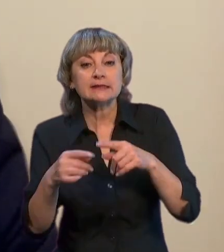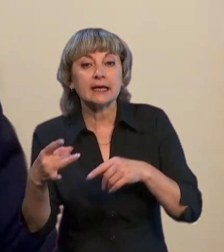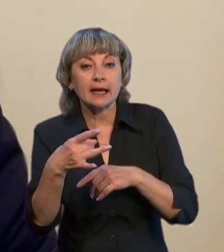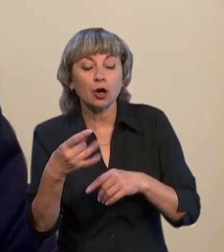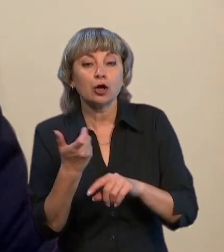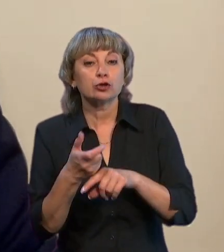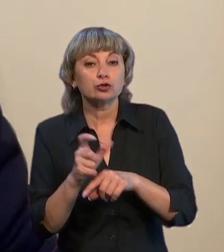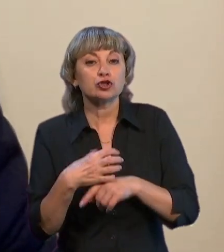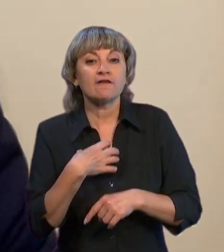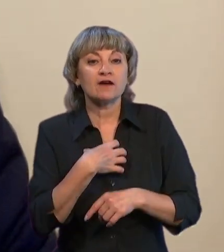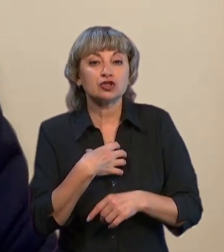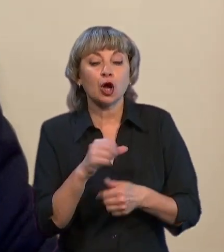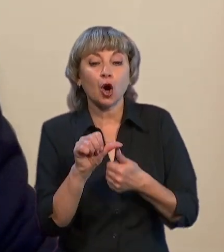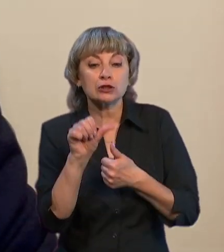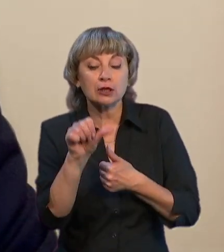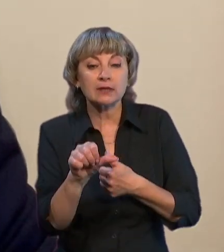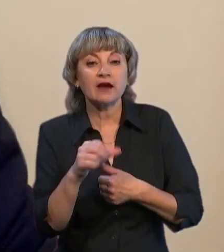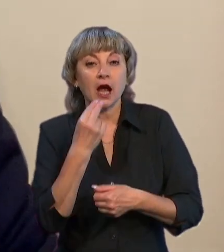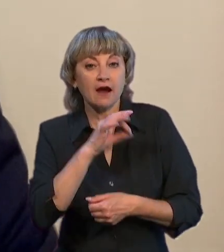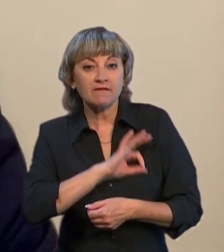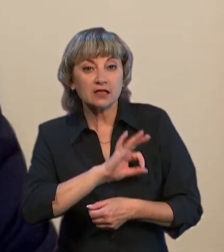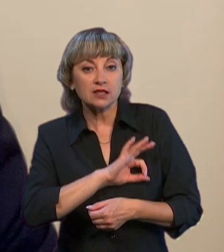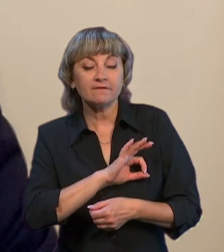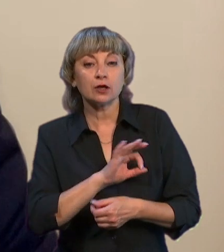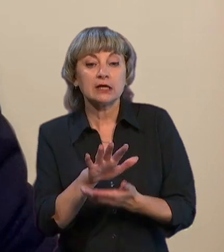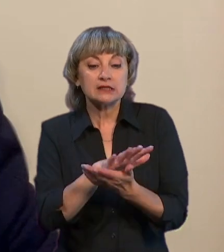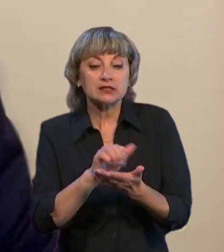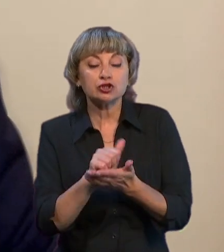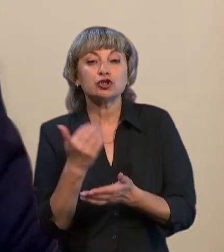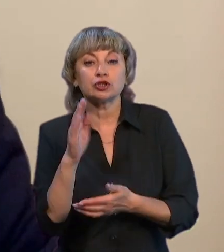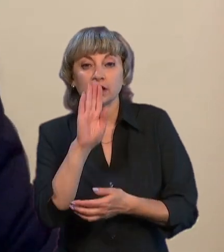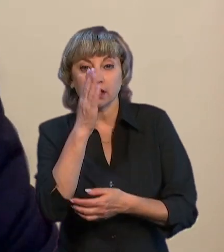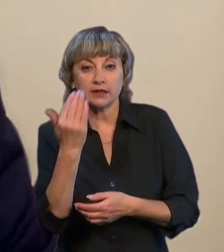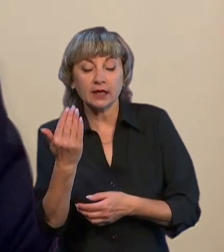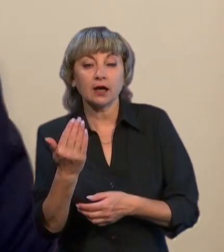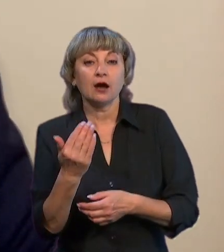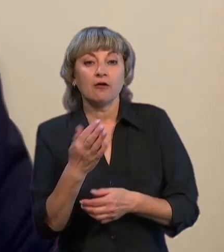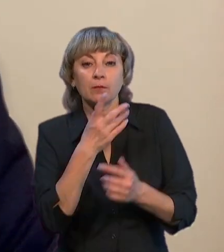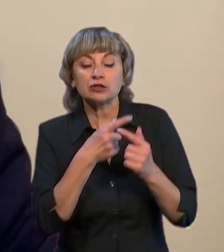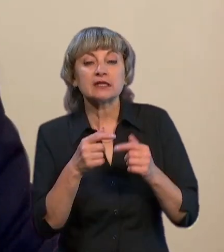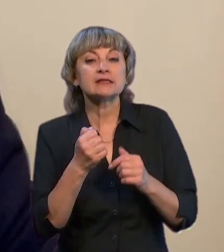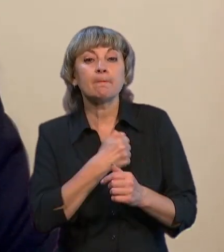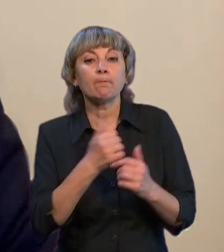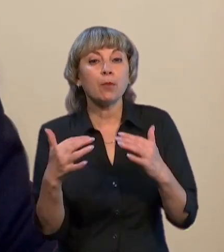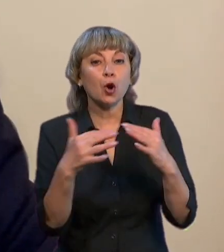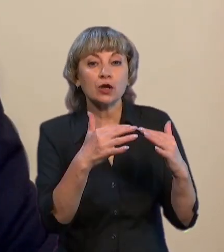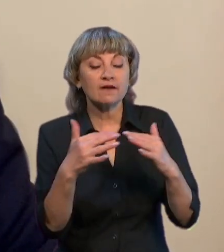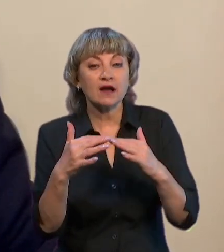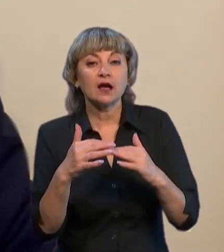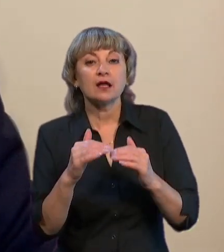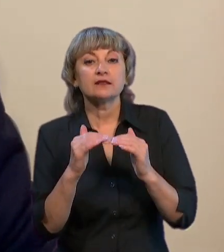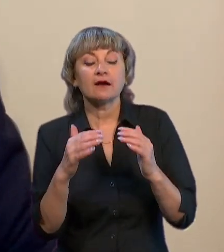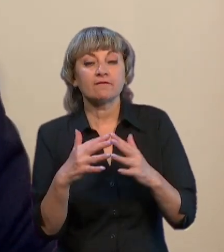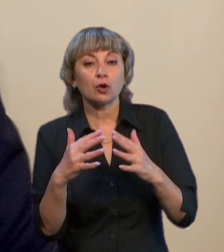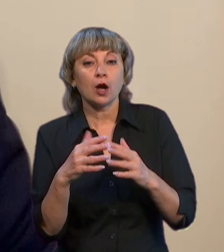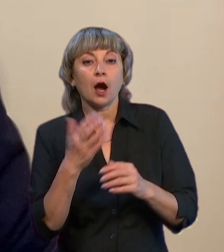важливо і особливо ефективно знищувати їх в процесі не бойової розгортання на фронті, а